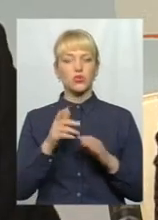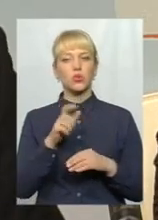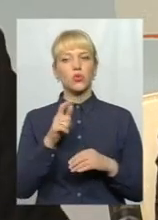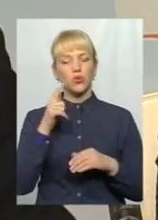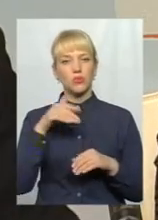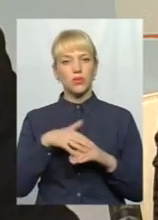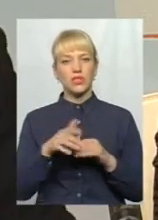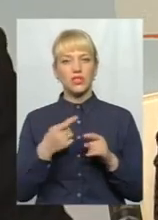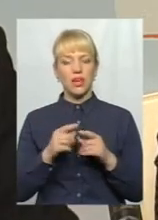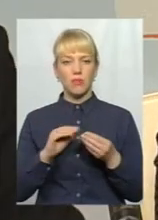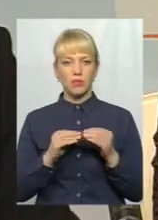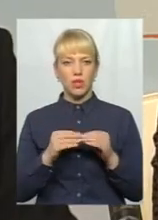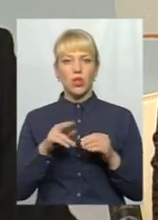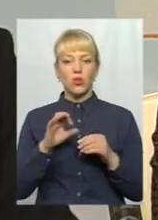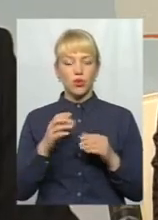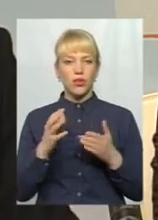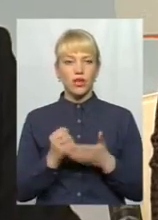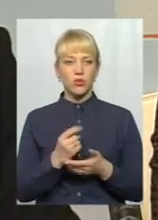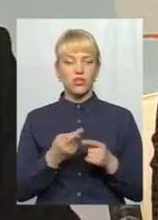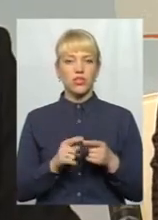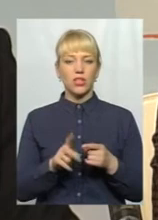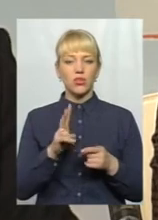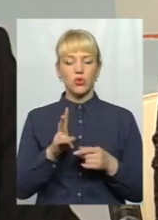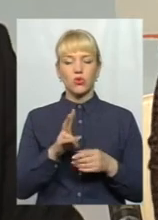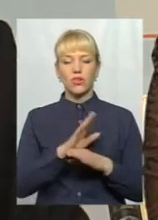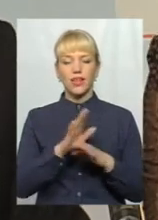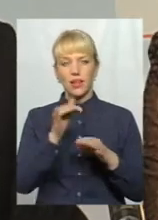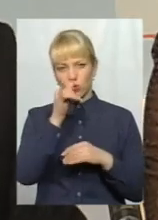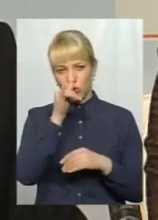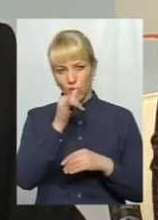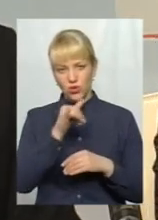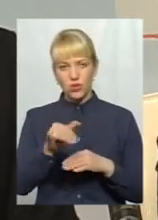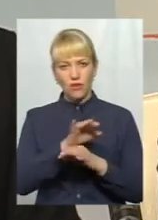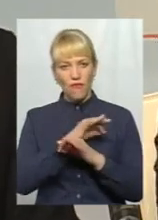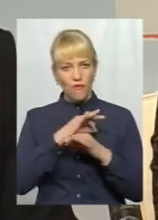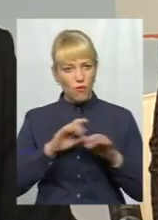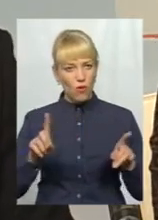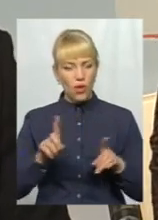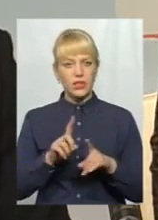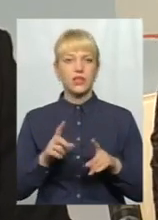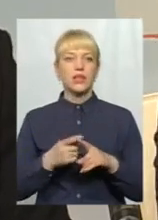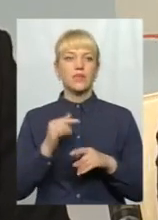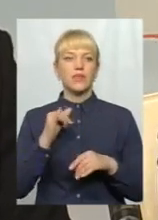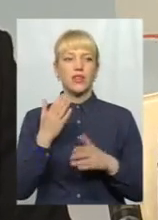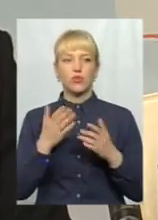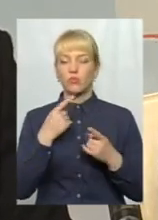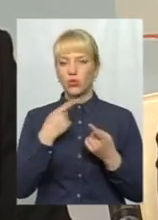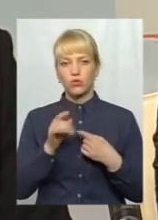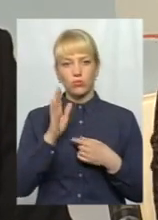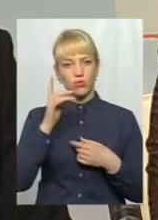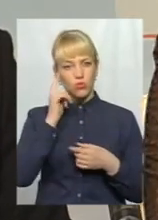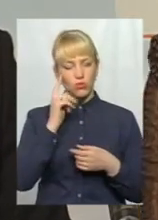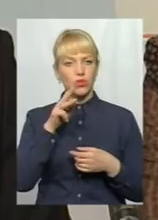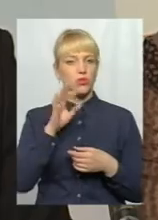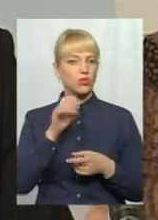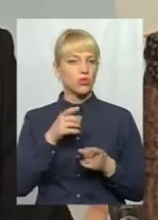проблематикою, то напевно, найдуться такі, які не дозволять правильно провести. Якщо ми зараз будемо думати по-іншому, то тоді